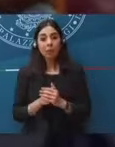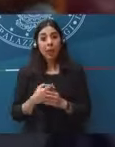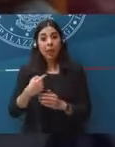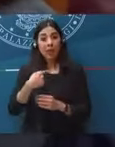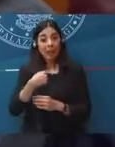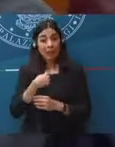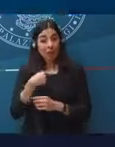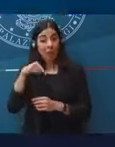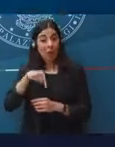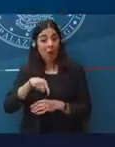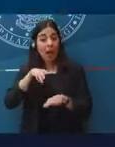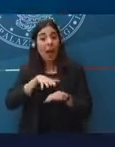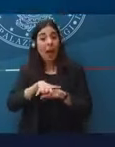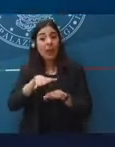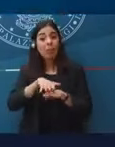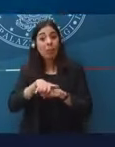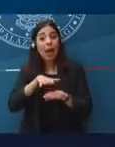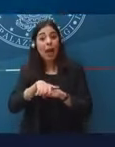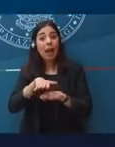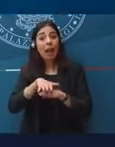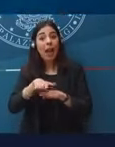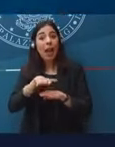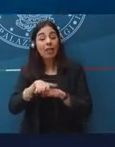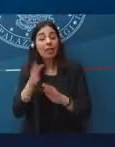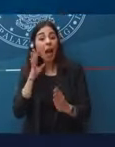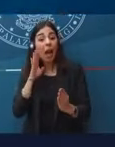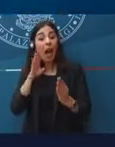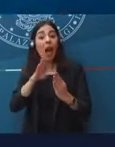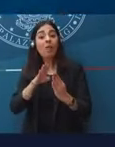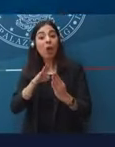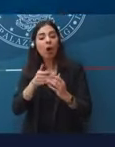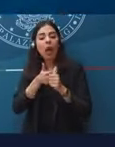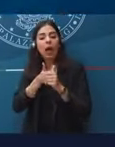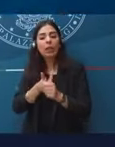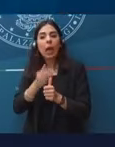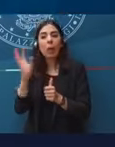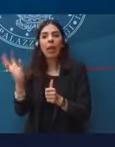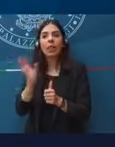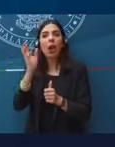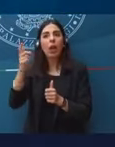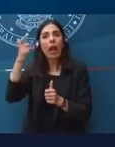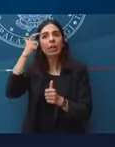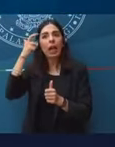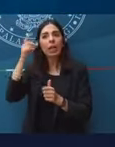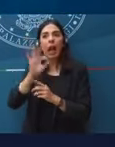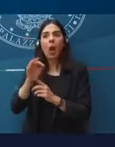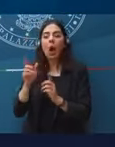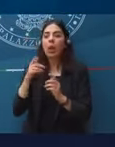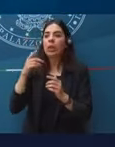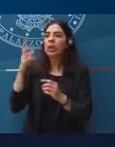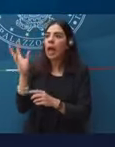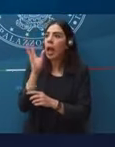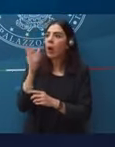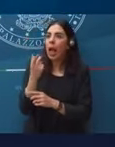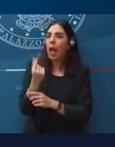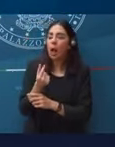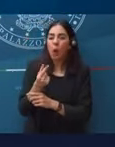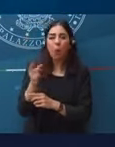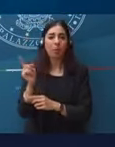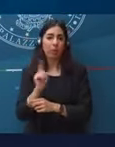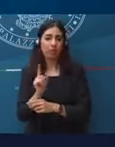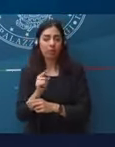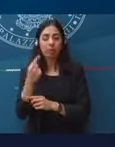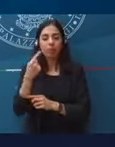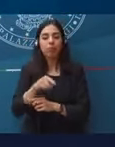affrontato questa esperienza con una teoria dello Stato nell'economia. Si tratta di affrontare un